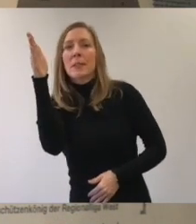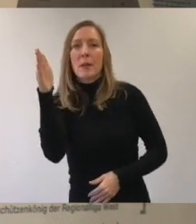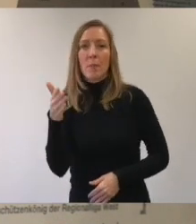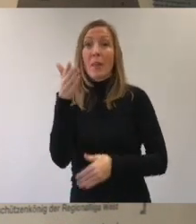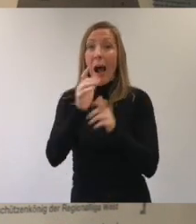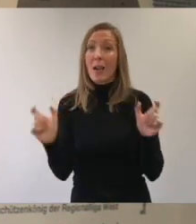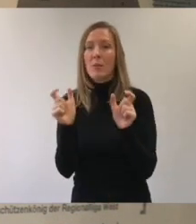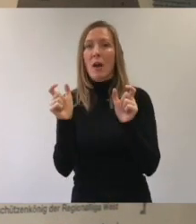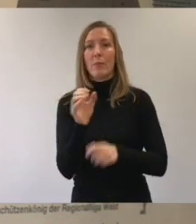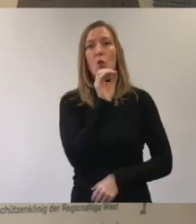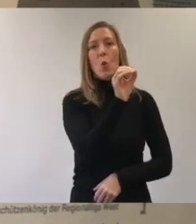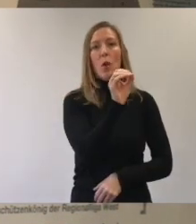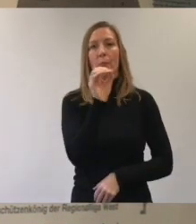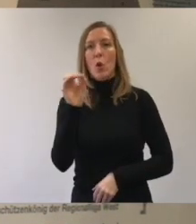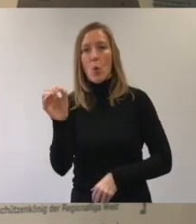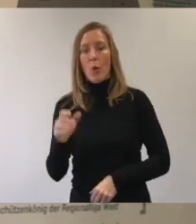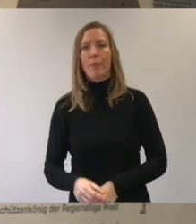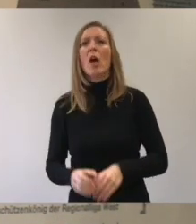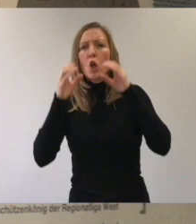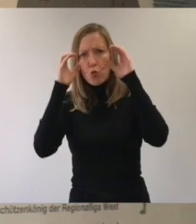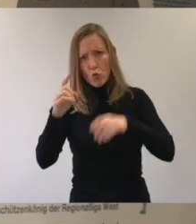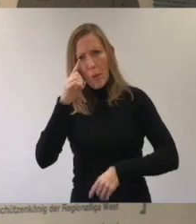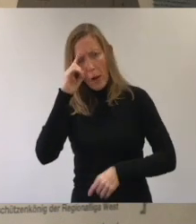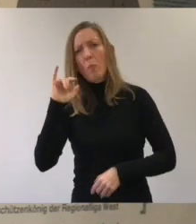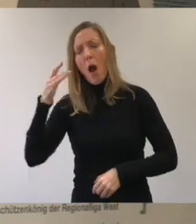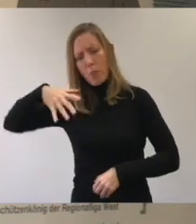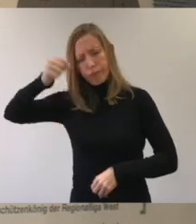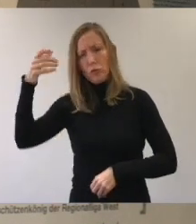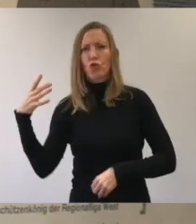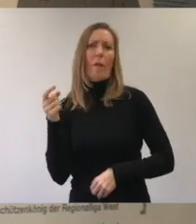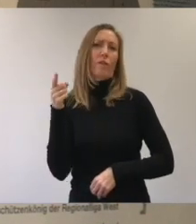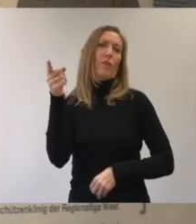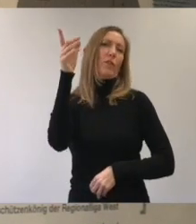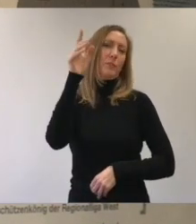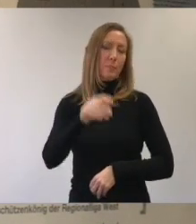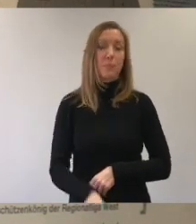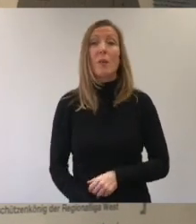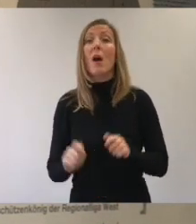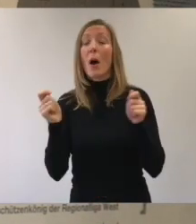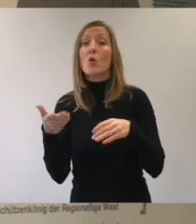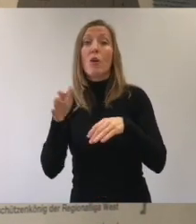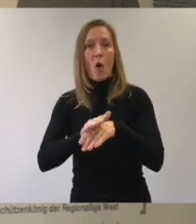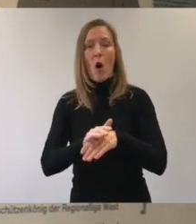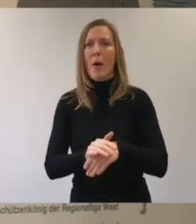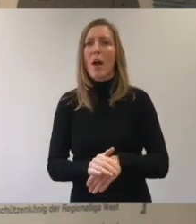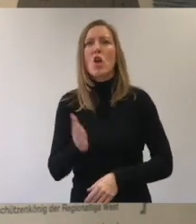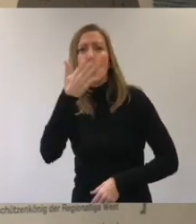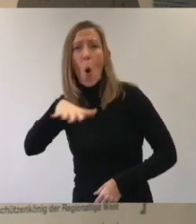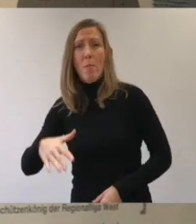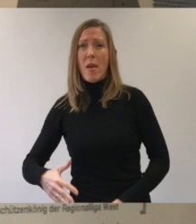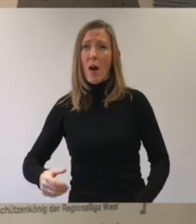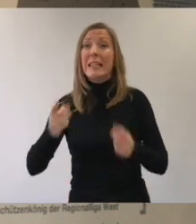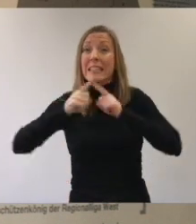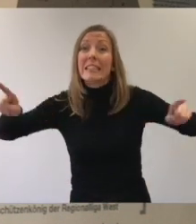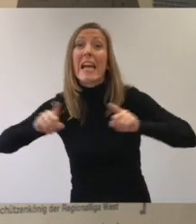Halbzeit steht es immer noch 0 zu 0. Die Zuschauer glauben aber an den Sieg. Nach der Pause singen und klatschen